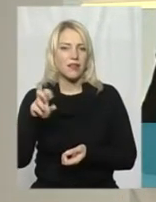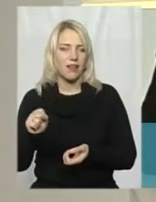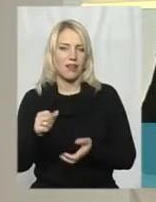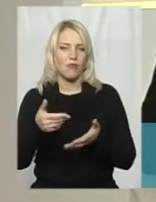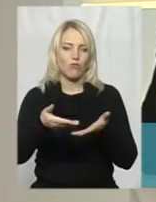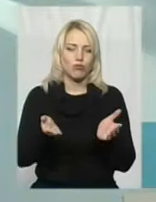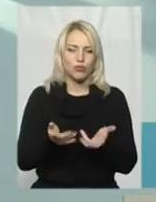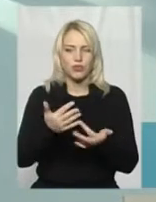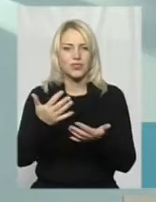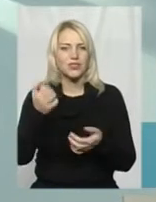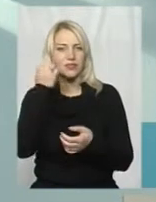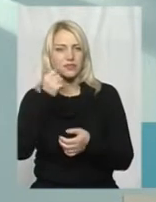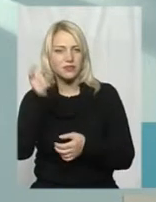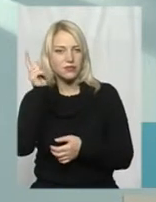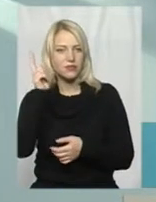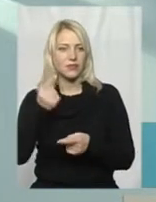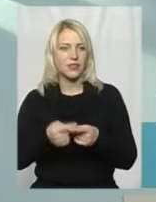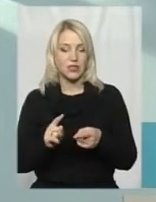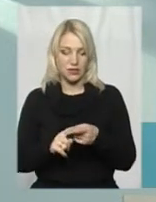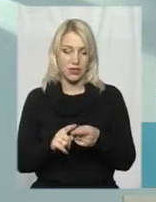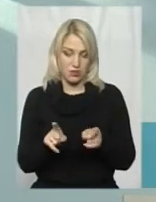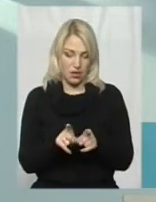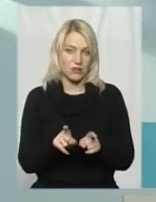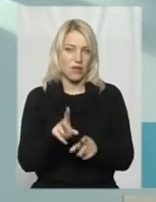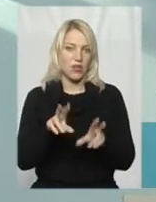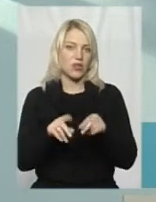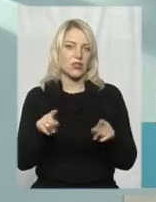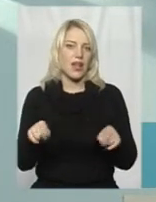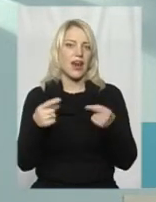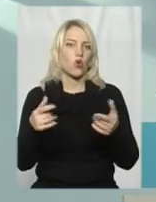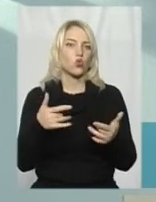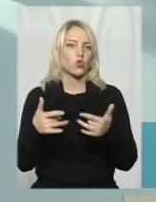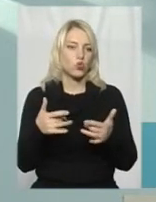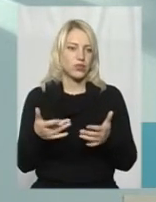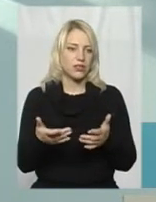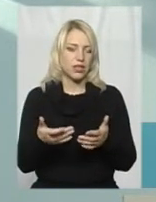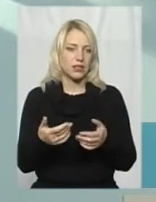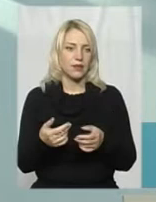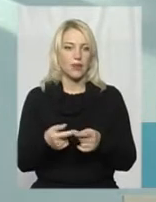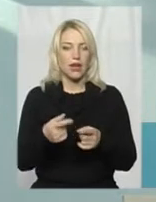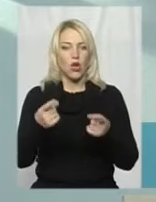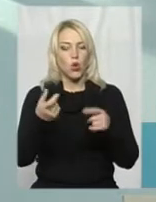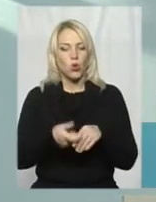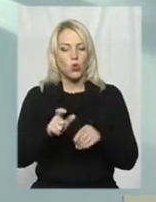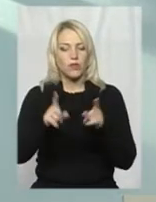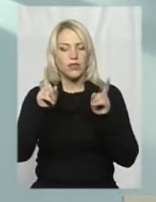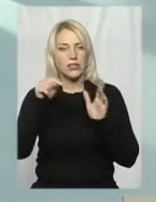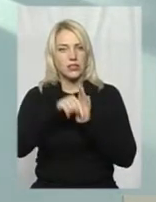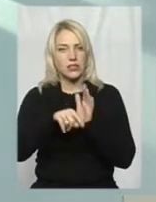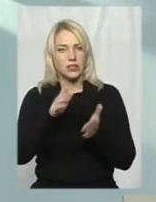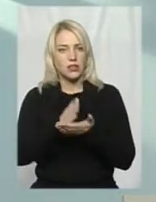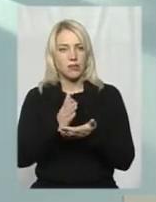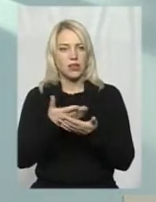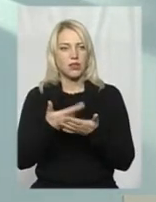битви, але це матеріальна реконструкція. Дуже велике значення мають, наприклад,